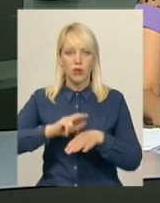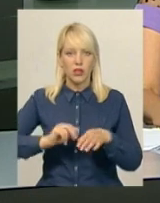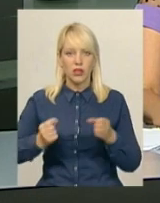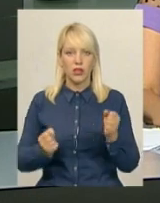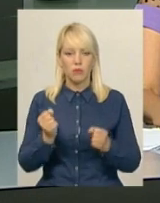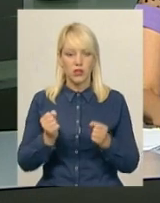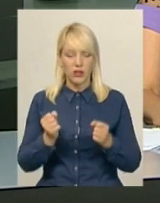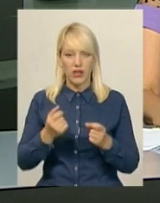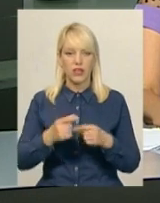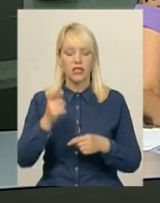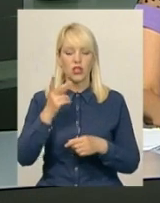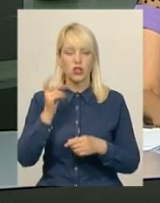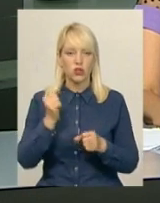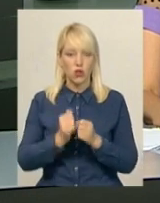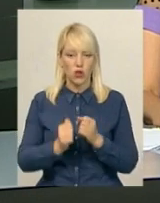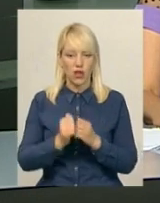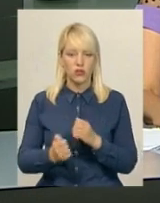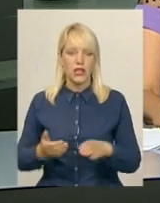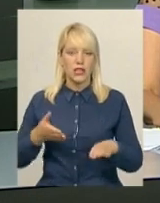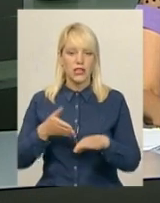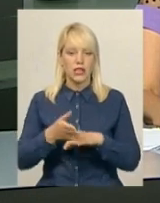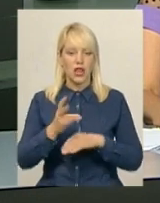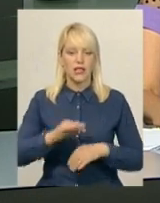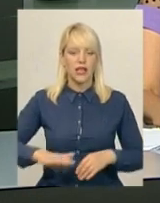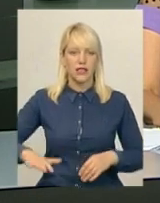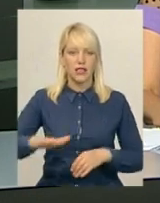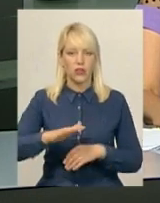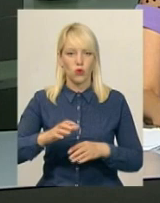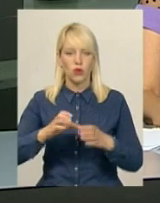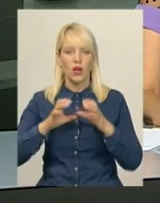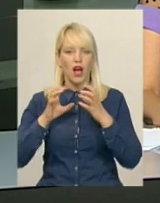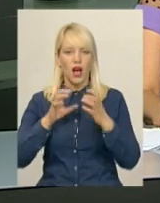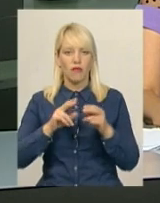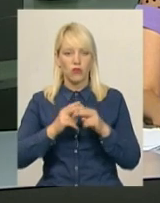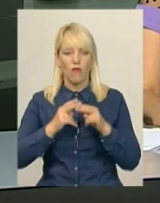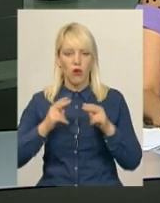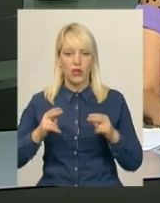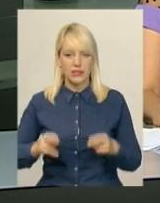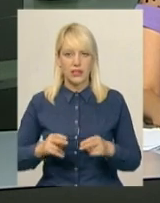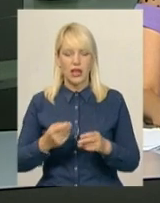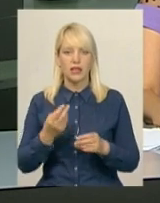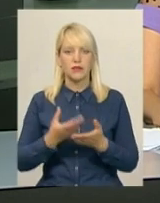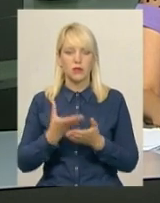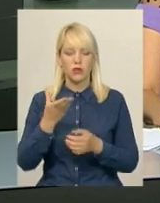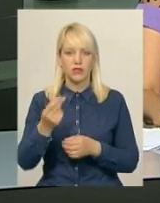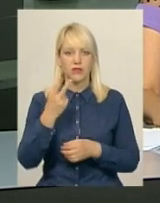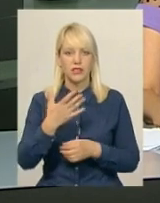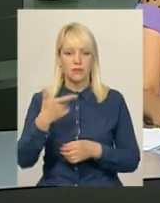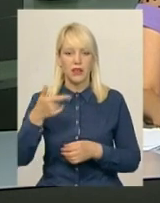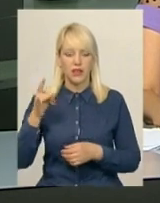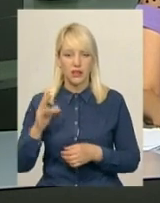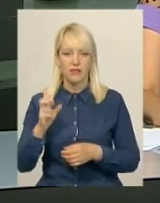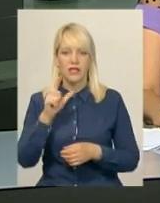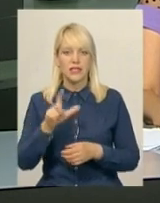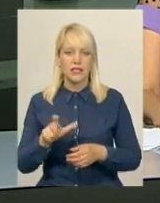заїжджаючи на територію автовокзалів, сплачували 25 гривень за зупинку, посадку та висадку пасажирів. За словами Інна